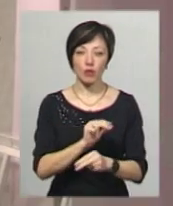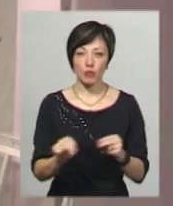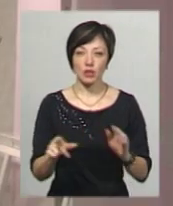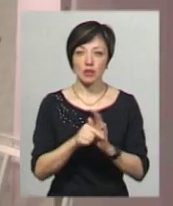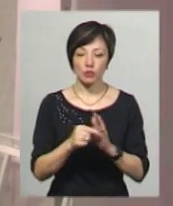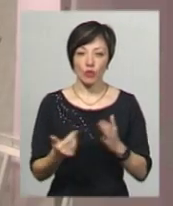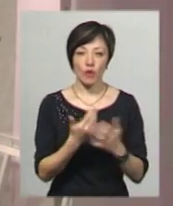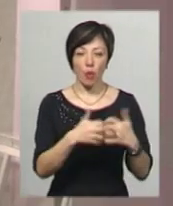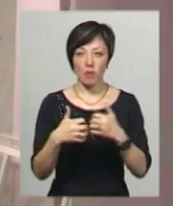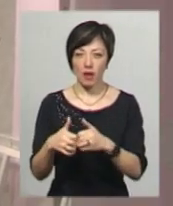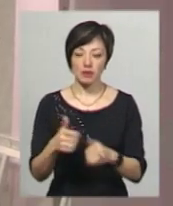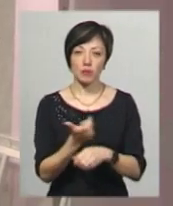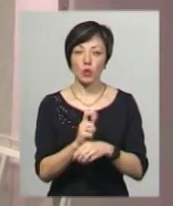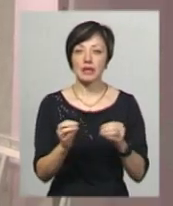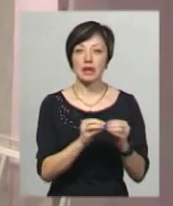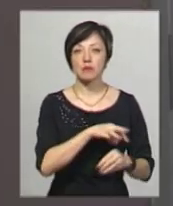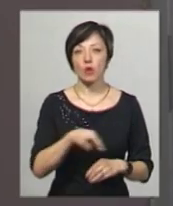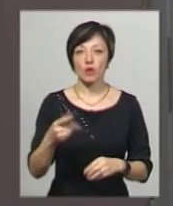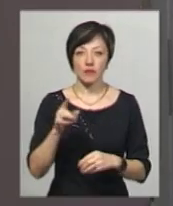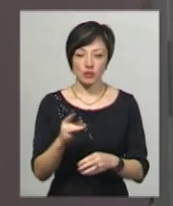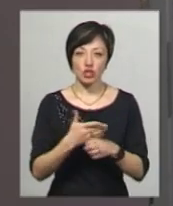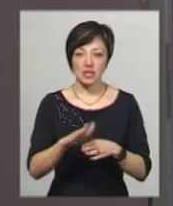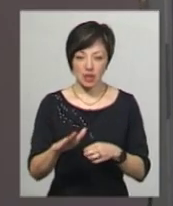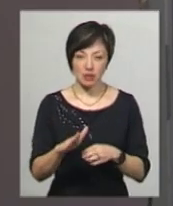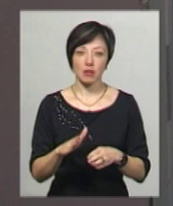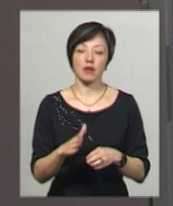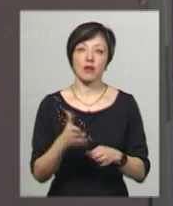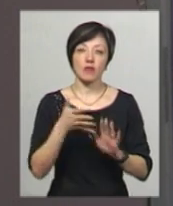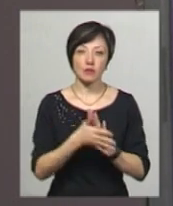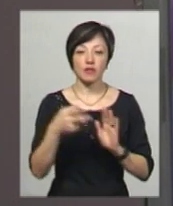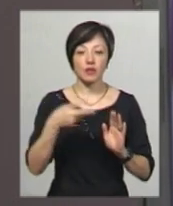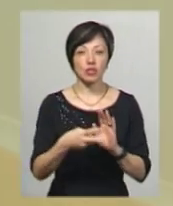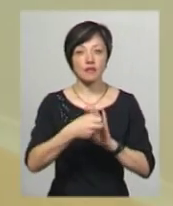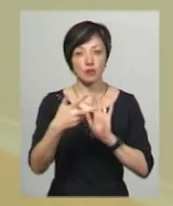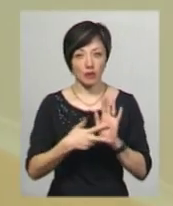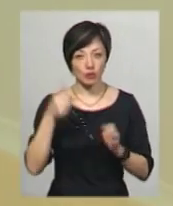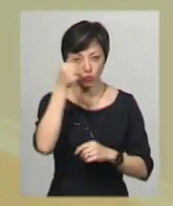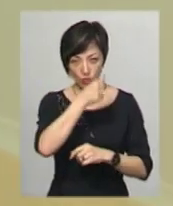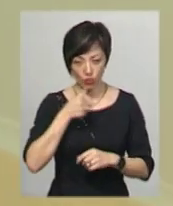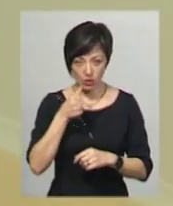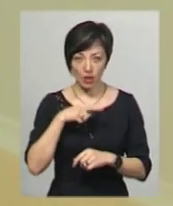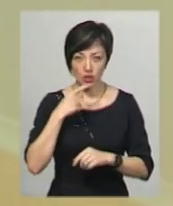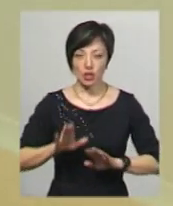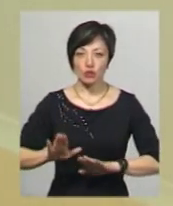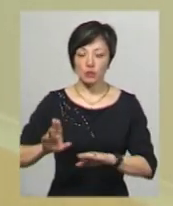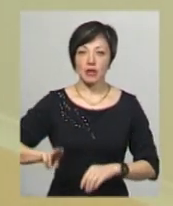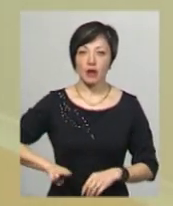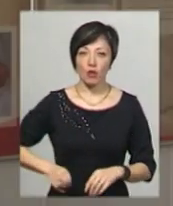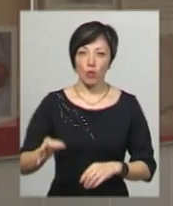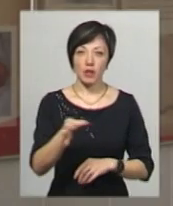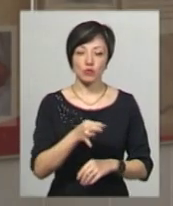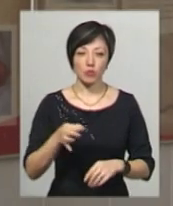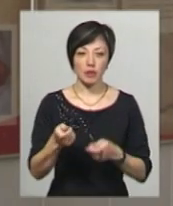разом із новим обладнанням понад 10 мільйонів гривень. Частину з них освоїли у 2018 році, каже заступник директора